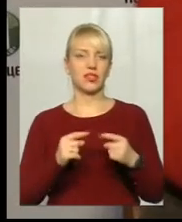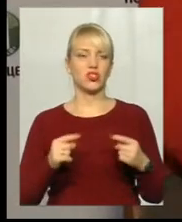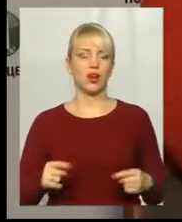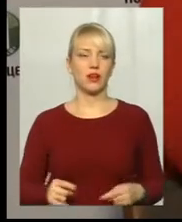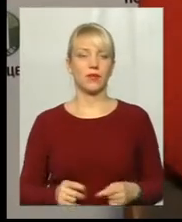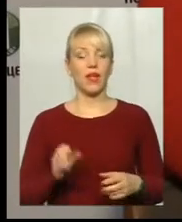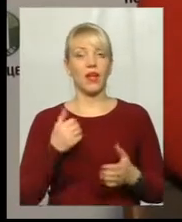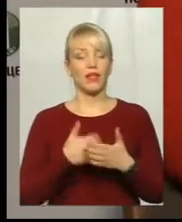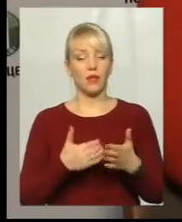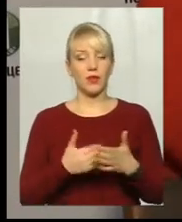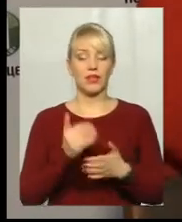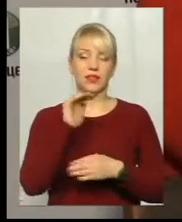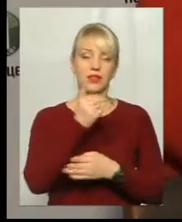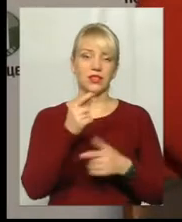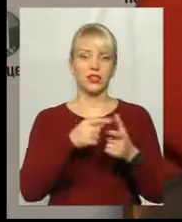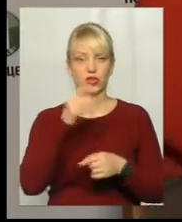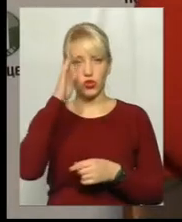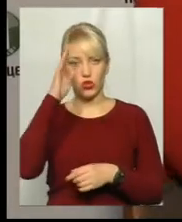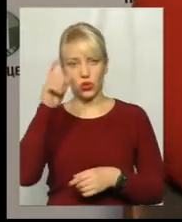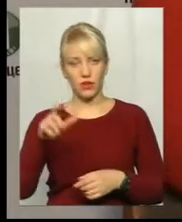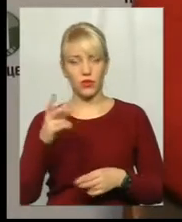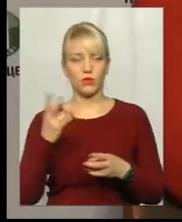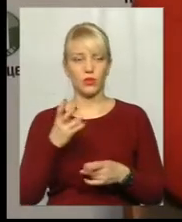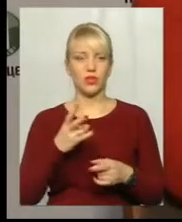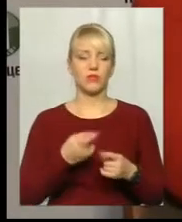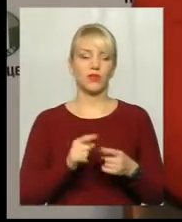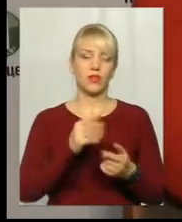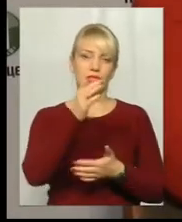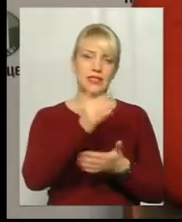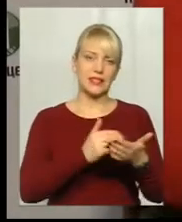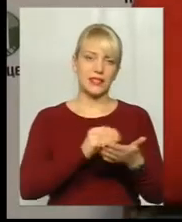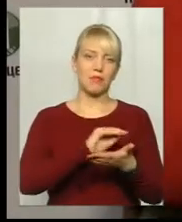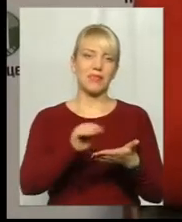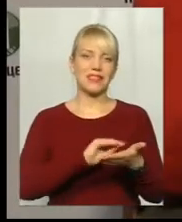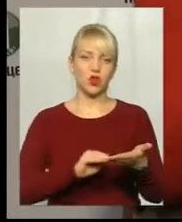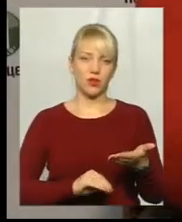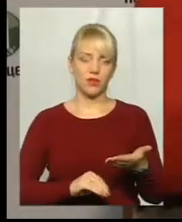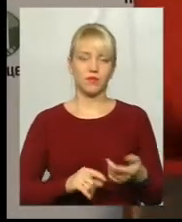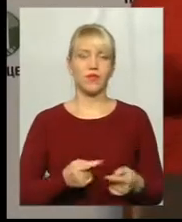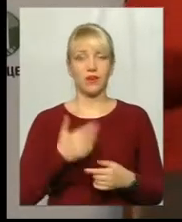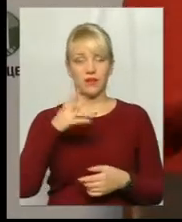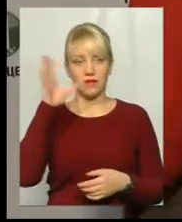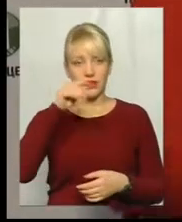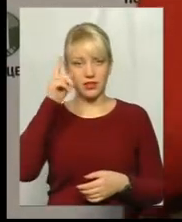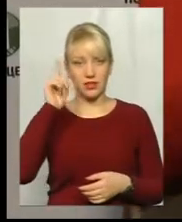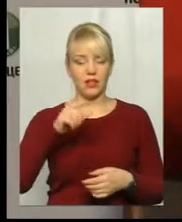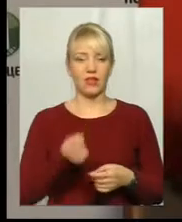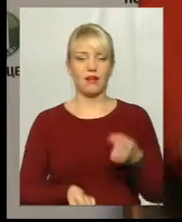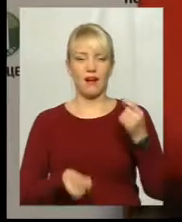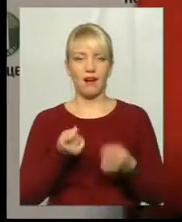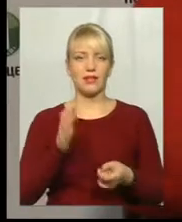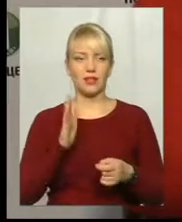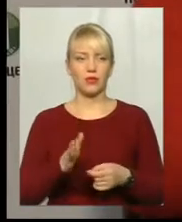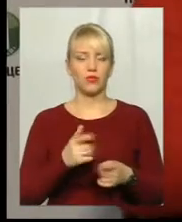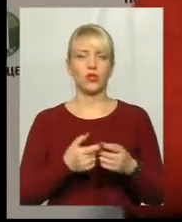А, наприклад, дитиніші чоловікою потрібно ще це, і складаєте цей списочок. Ми вже всі знаємо, що акції будуть